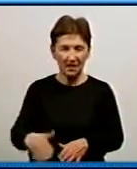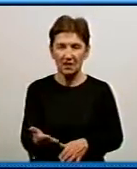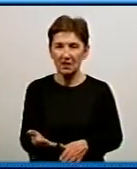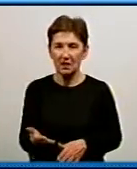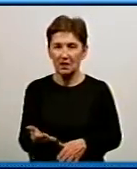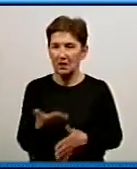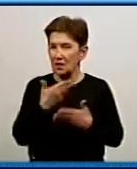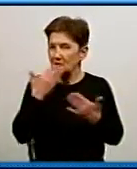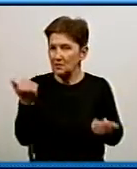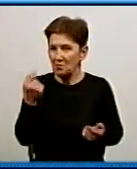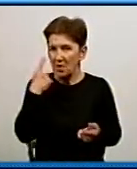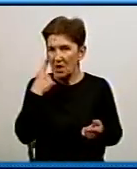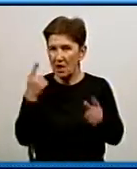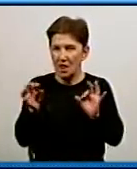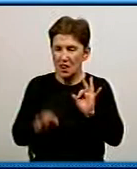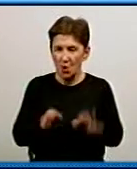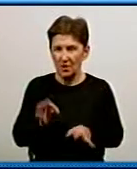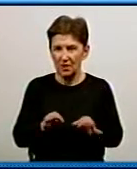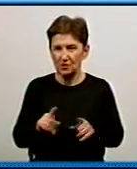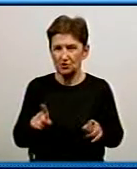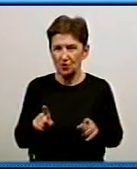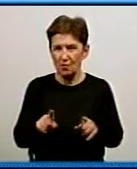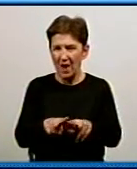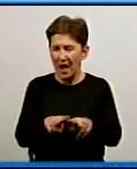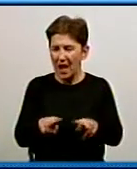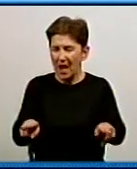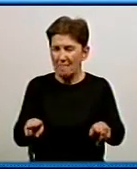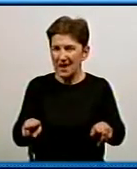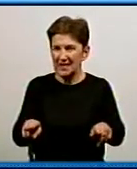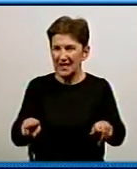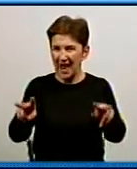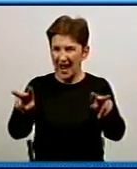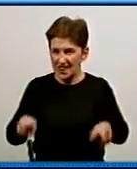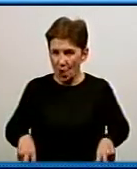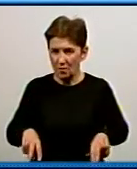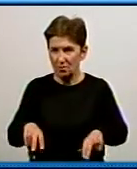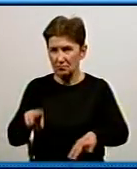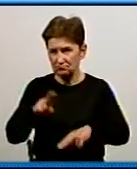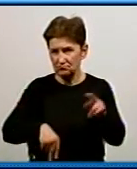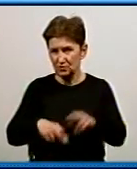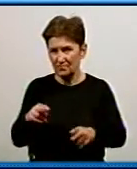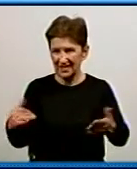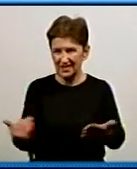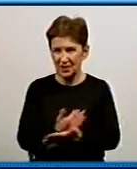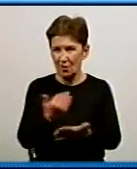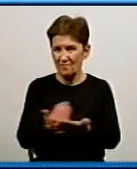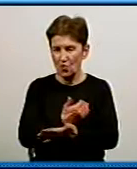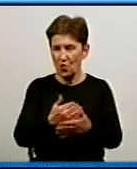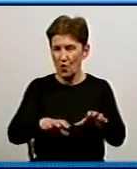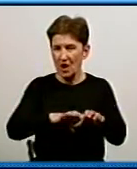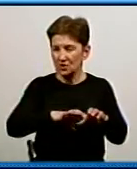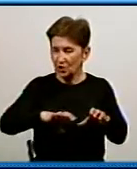Немає логіки в тому, щоб паралельно будувати нову трубу, хай вже не